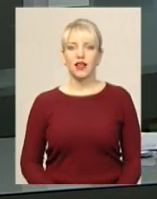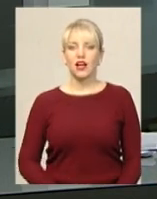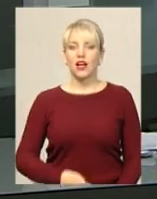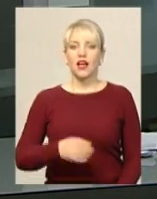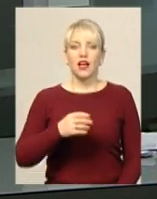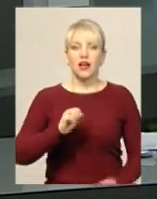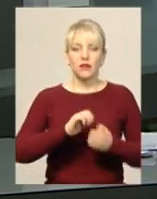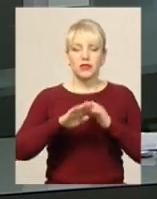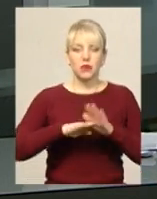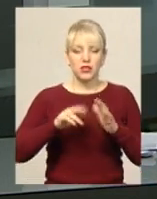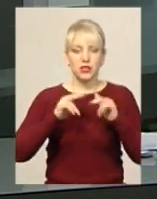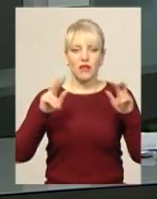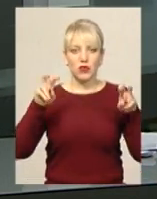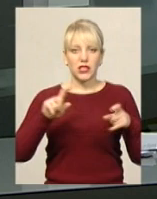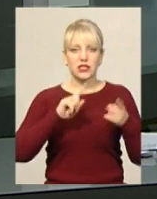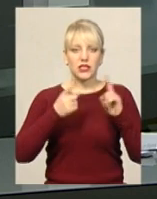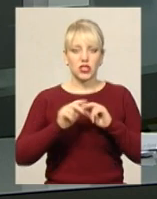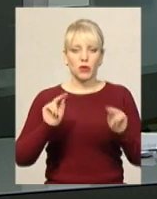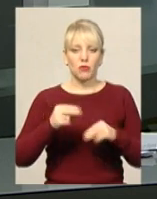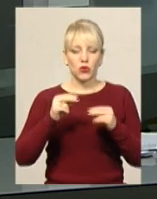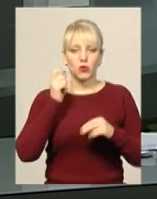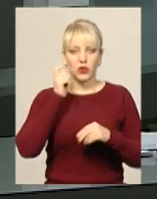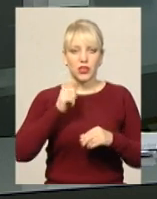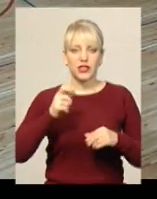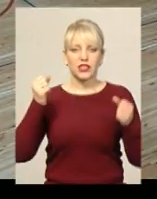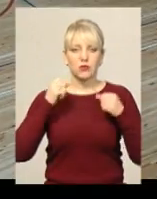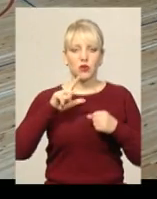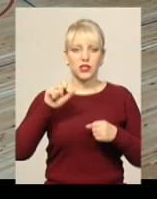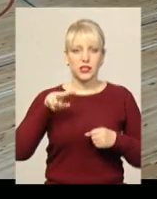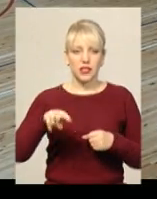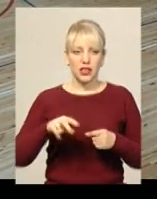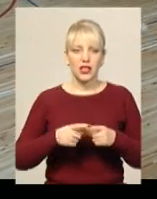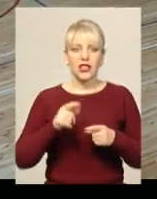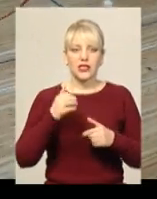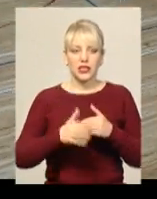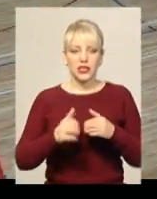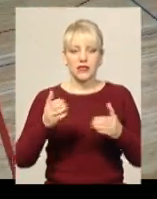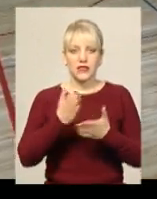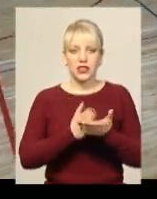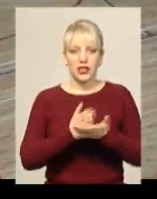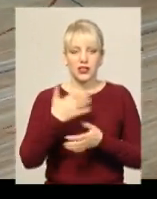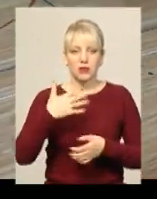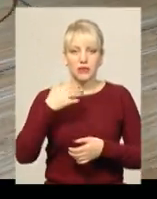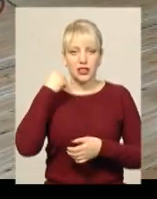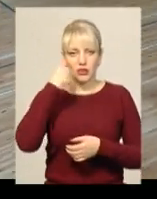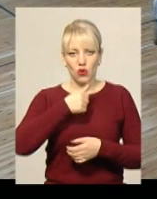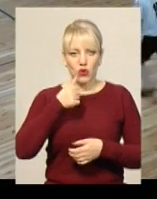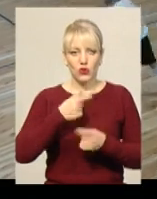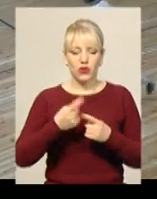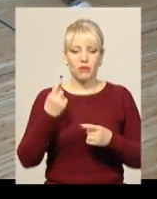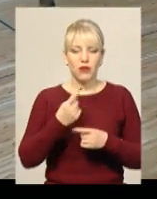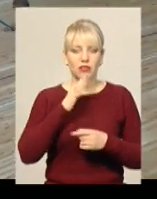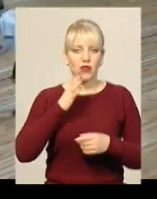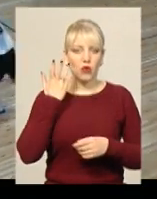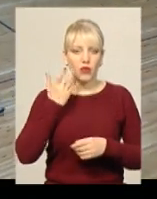'янець Подільська фортеця стала чемпіоном України з футзалу серед ветеранів спорту віком старші 55 років. Це вперше, коли команда з нашої